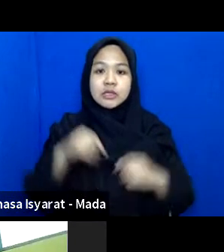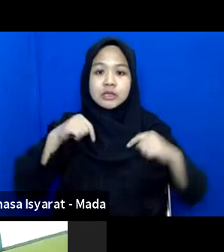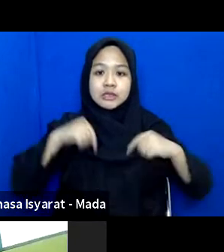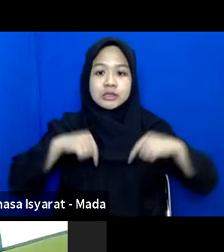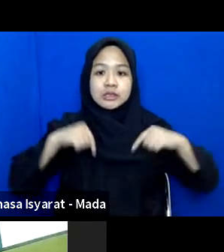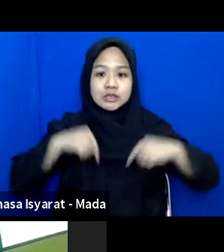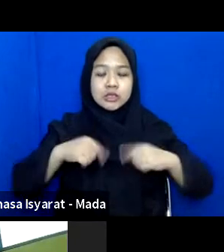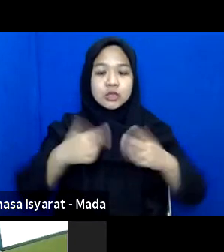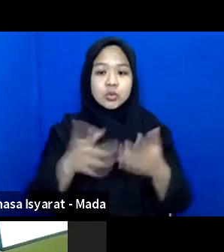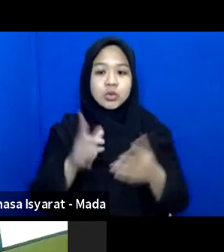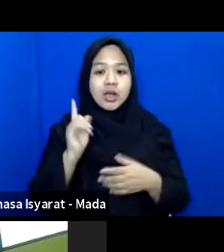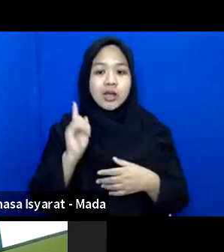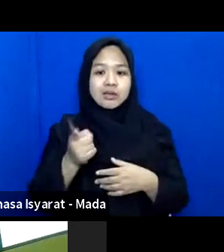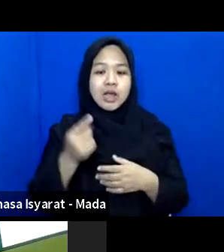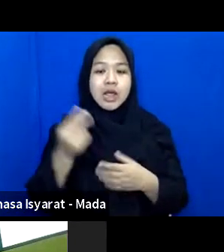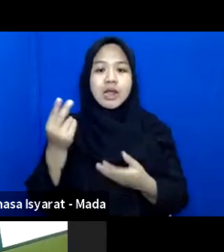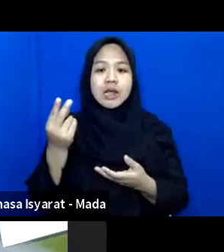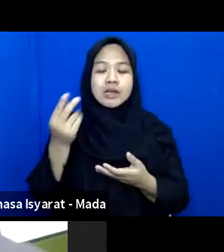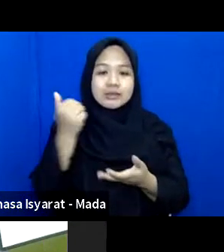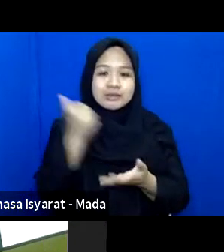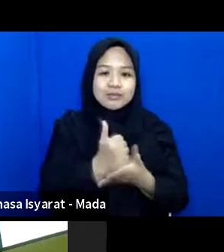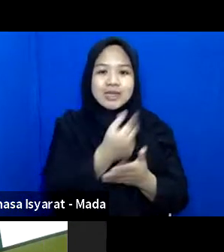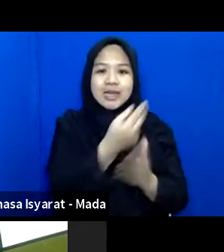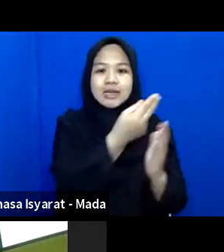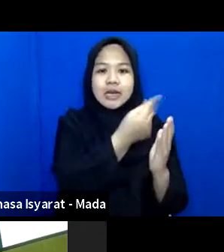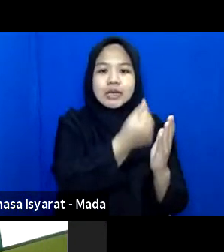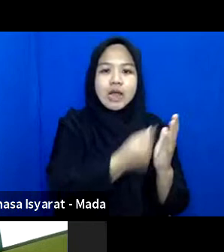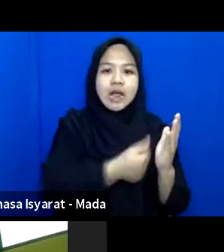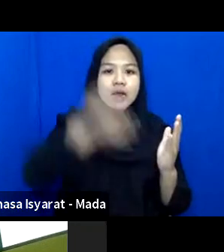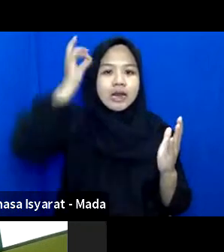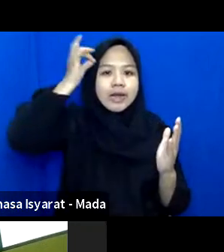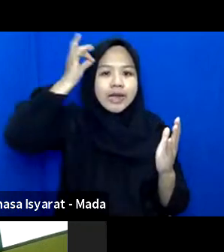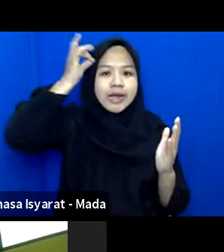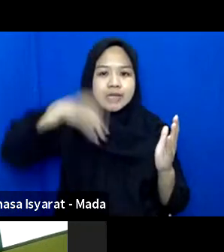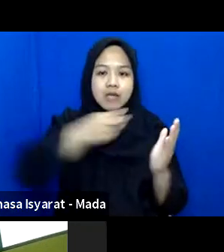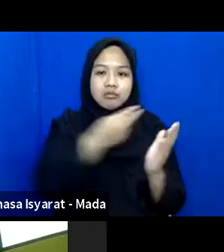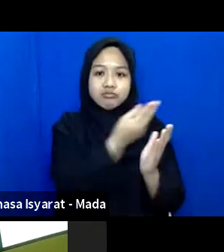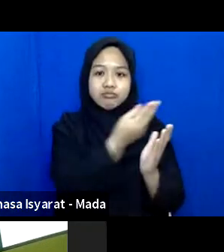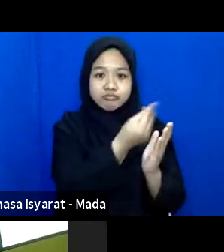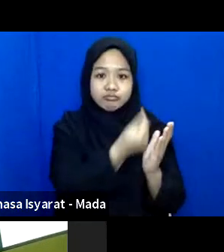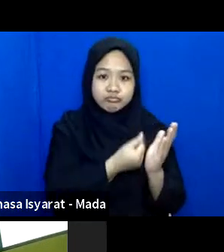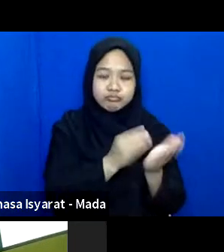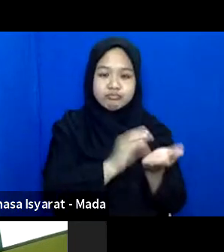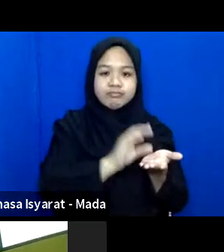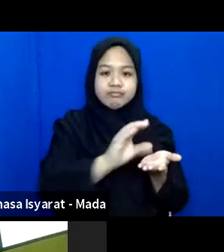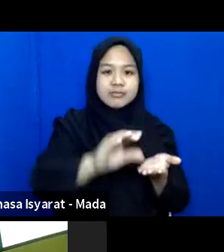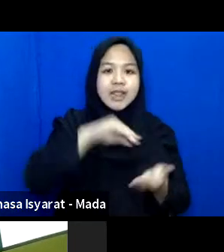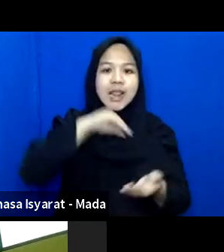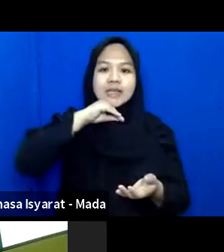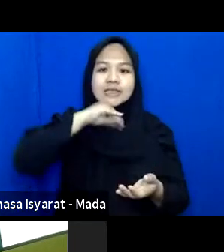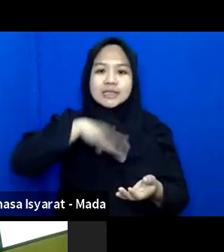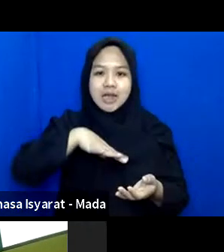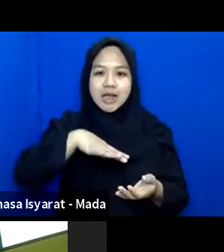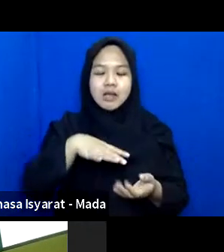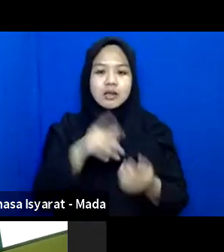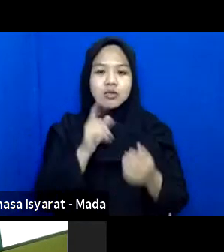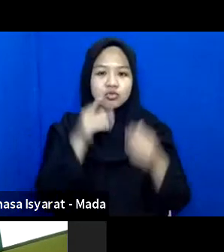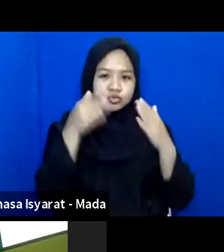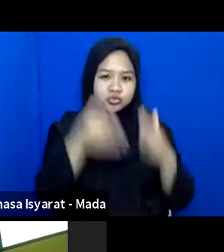Ada Dana Desa Yang Dilokasikan Untuk Lansia Khususnya